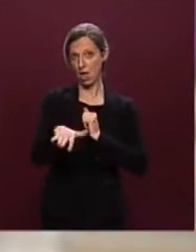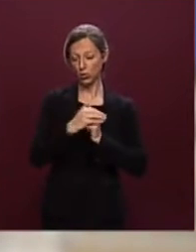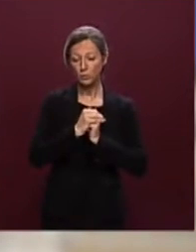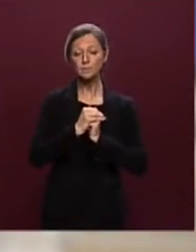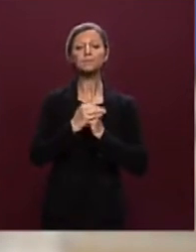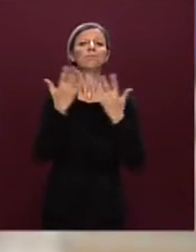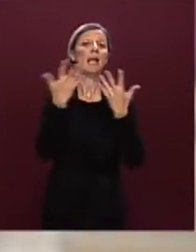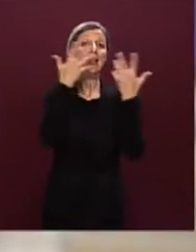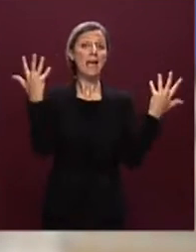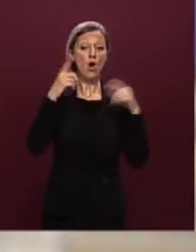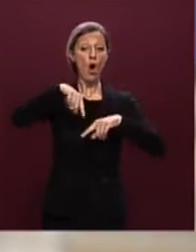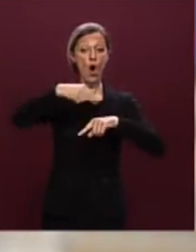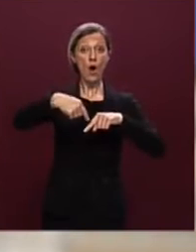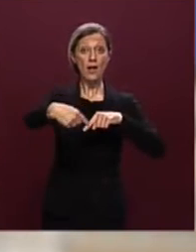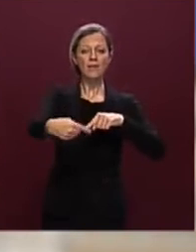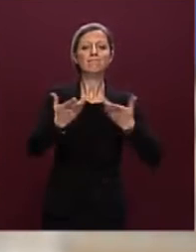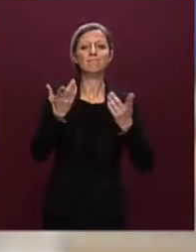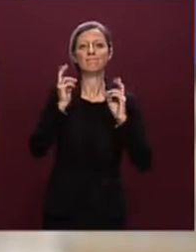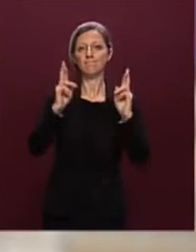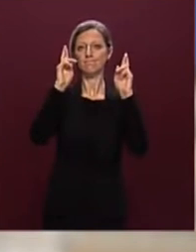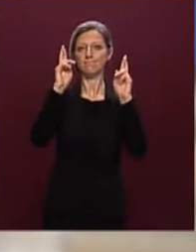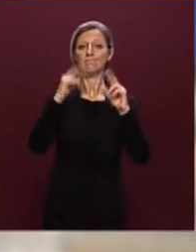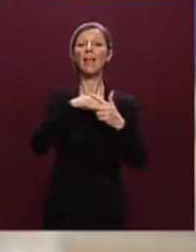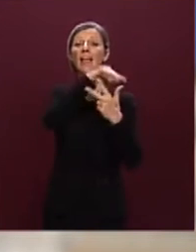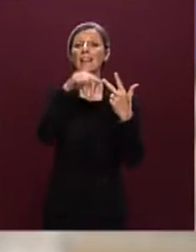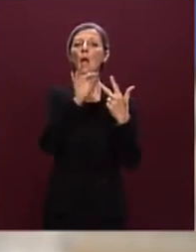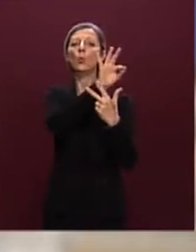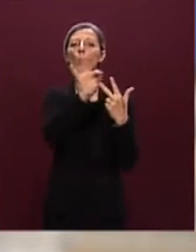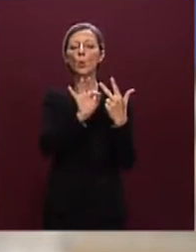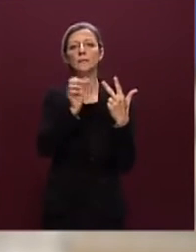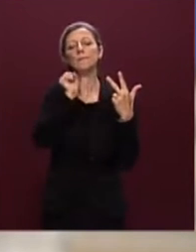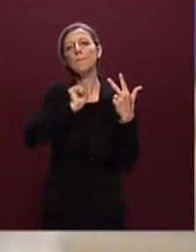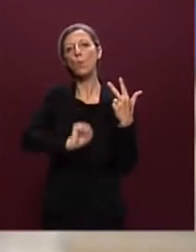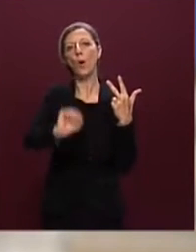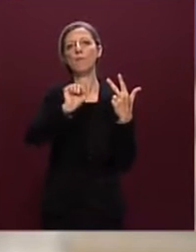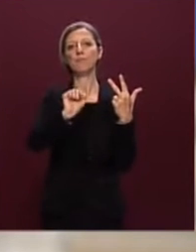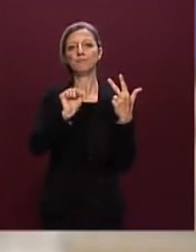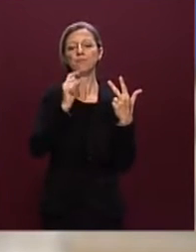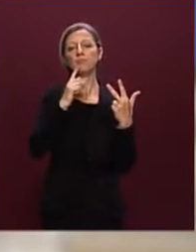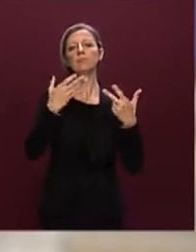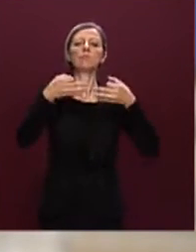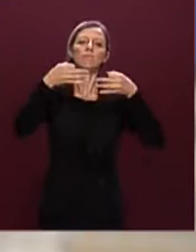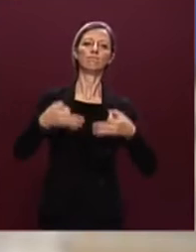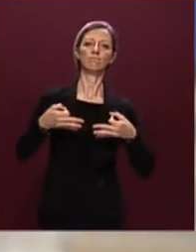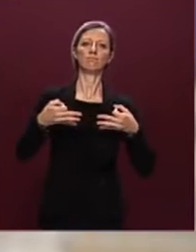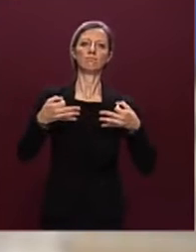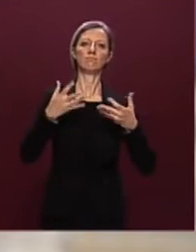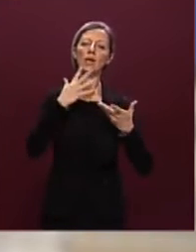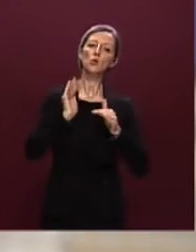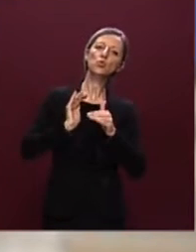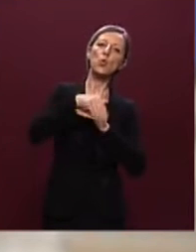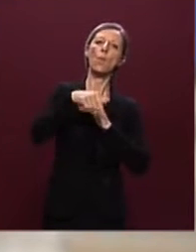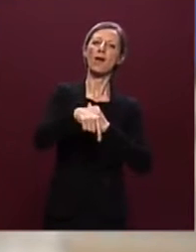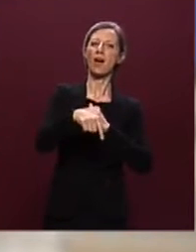nelle prossime ore ci auguriamo che su questi aspetti ci possa essere una definizione e quindi un soperamento